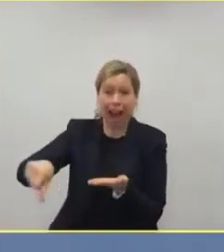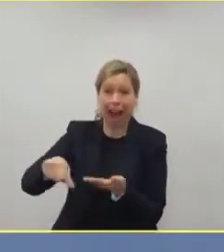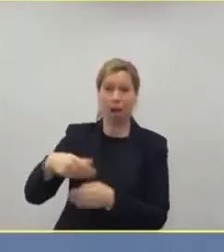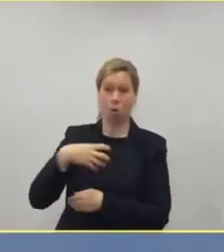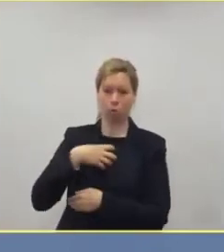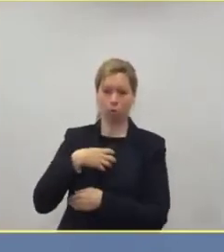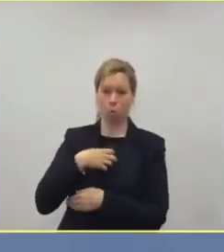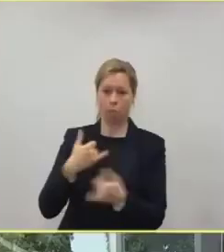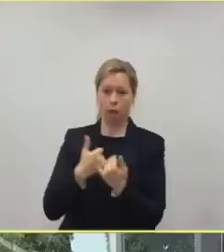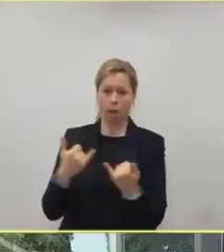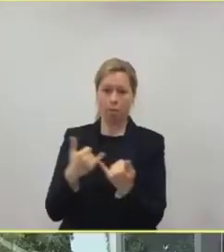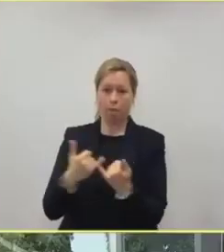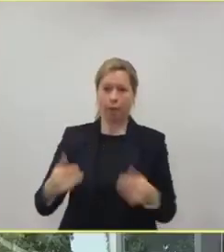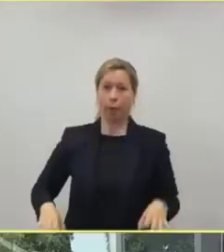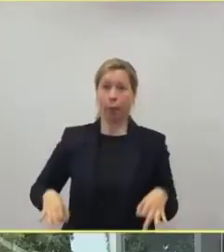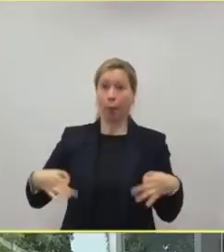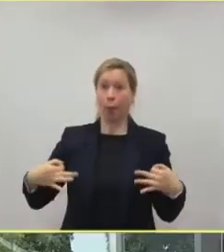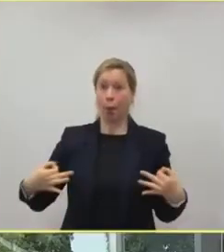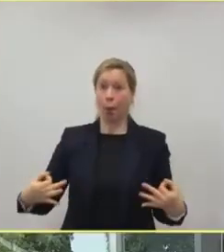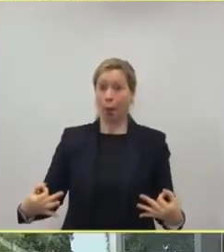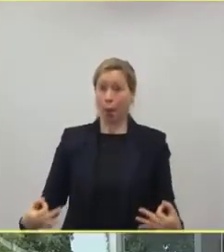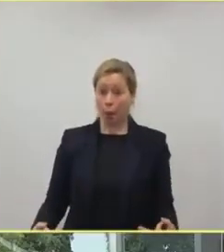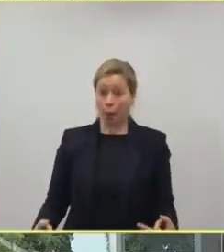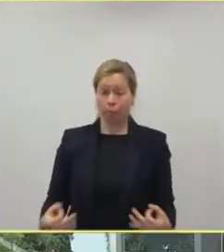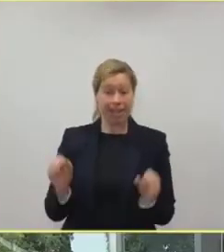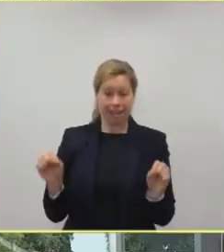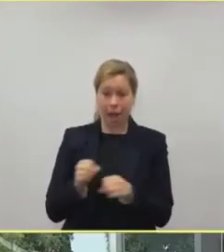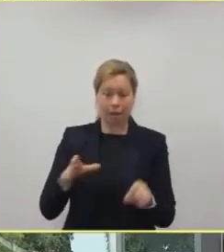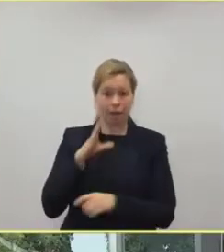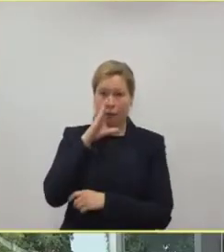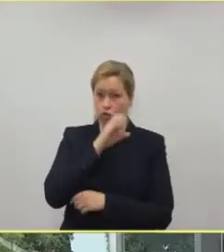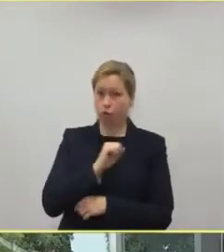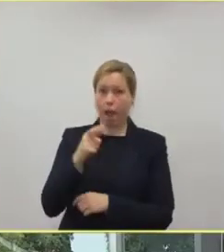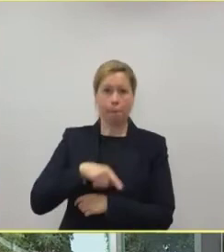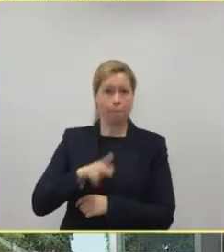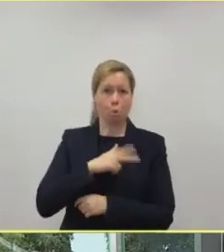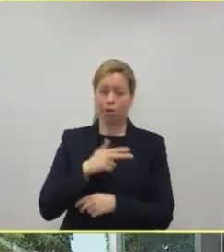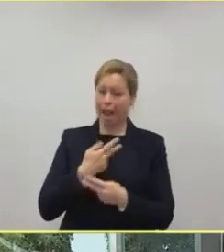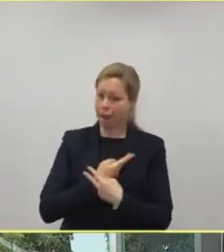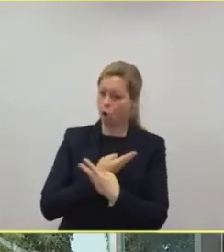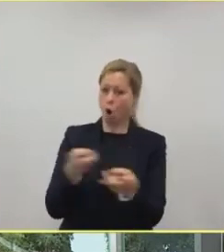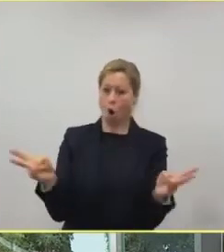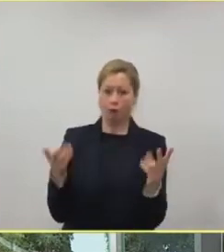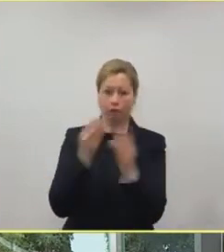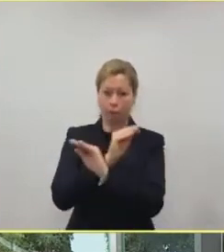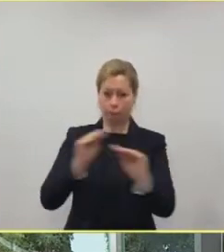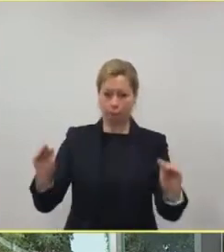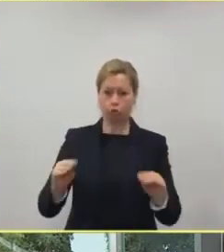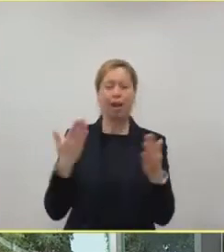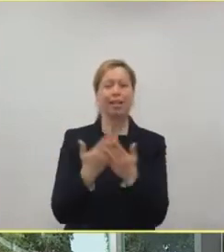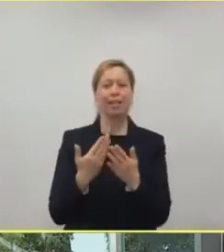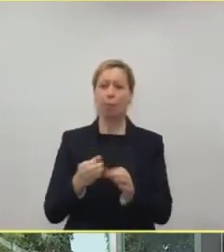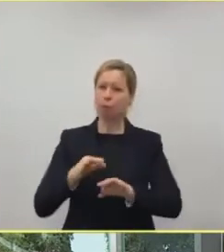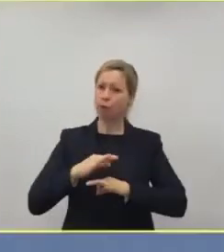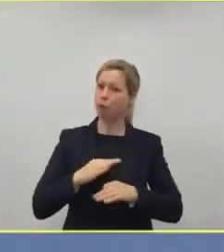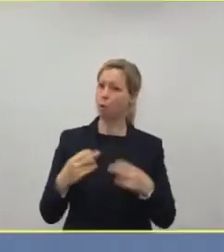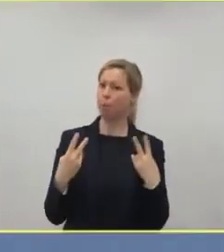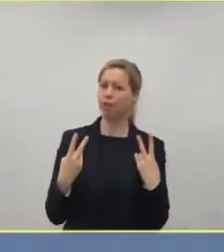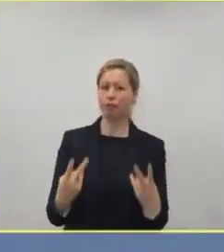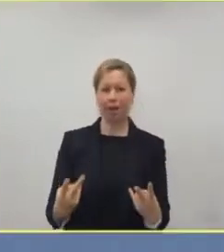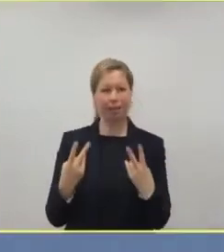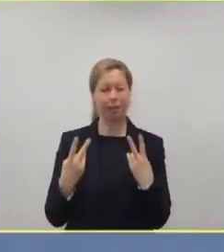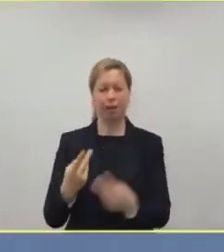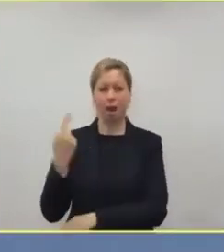das darf man an der Stelle gar nicht verschweigen. Und deshalb appelliere ich ja so dringend, dass wir hier diese Hinweise